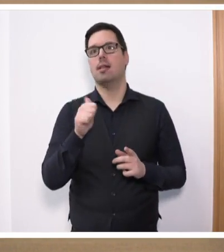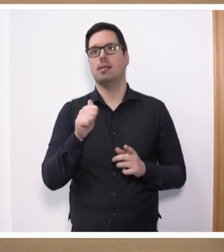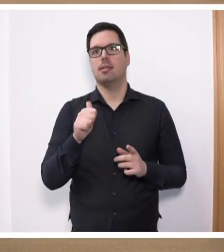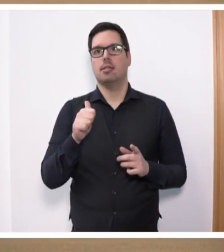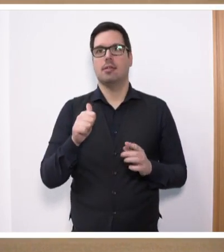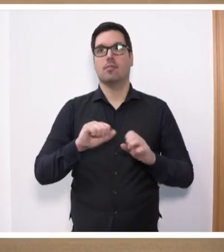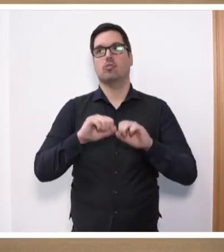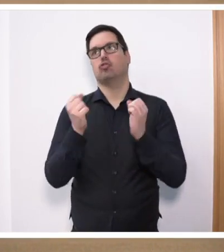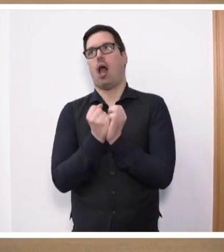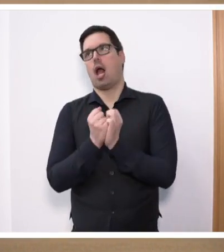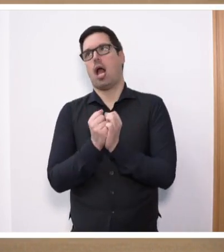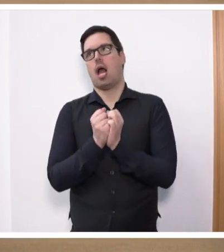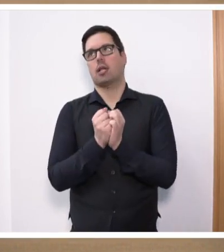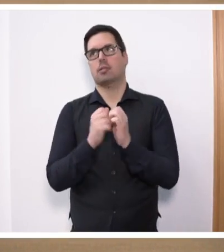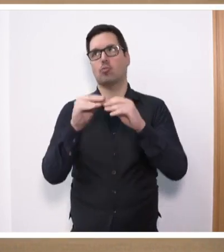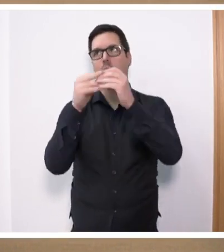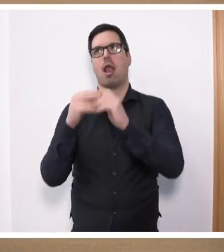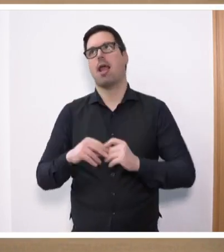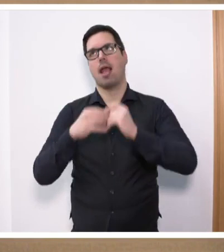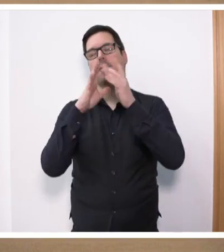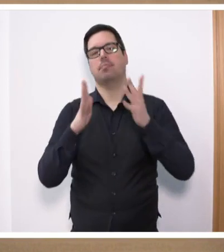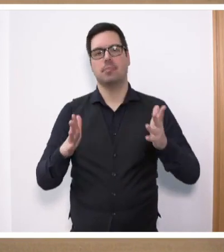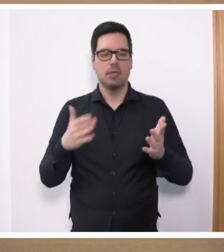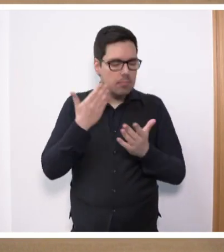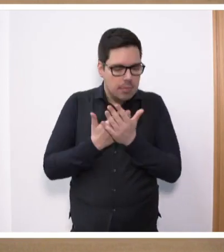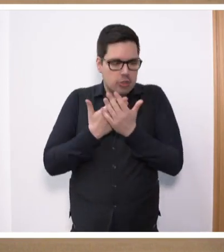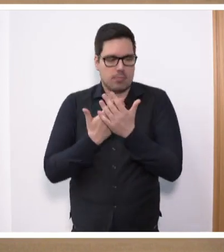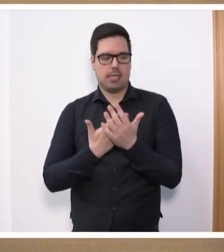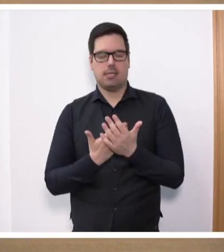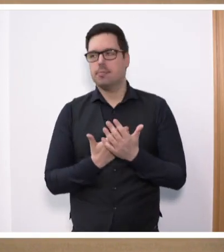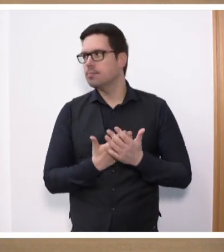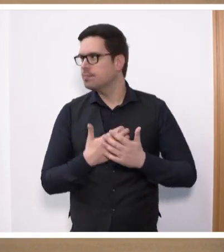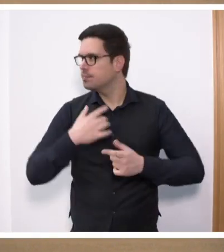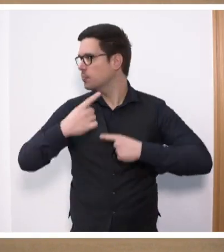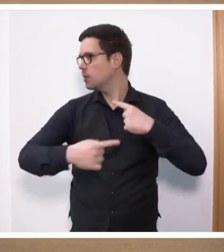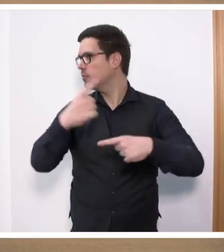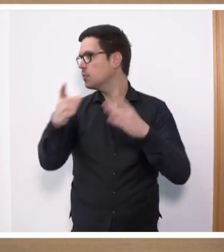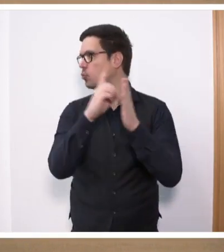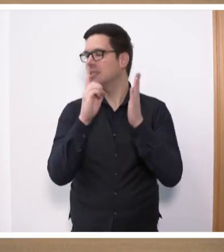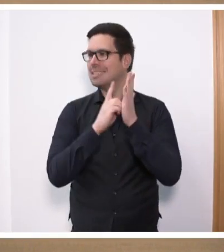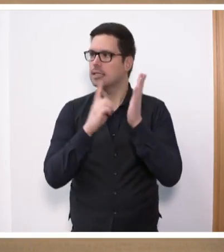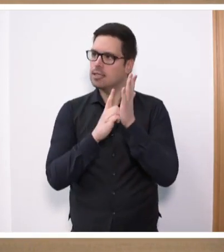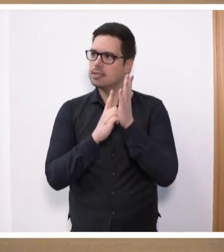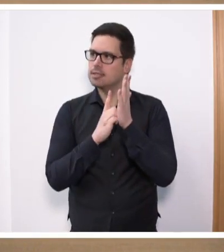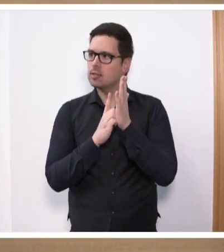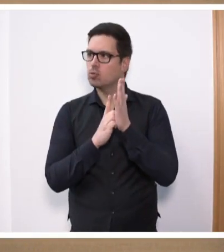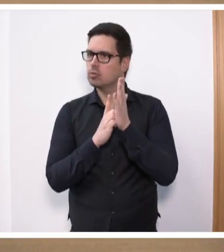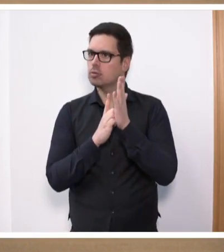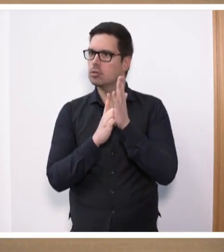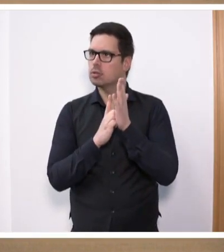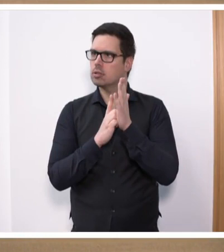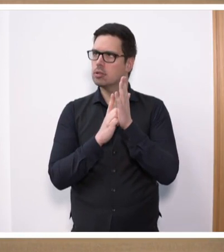Staat zu singen. Als Beispiel sei nur die immer weiter fortschreitende Digitalisierung, Pars pro Toto,